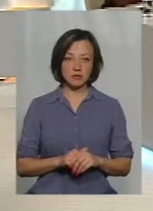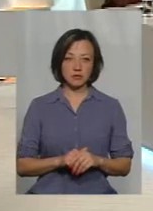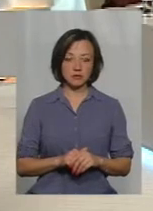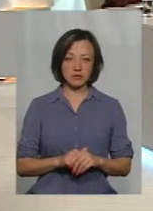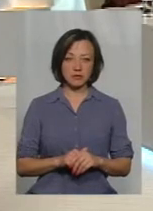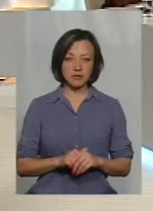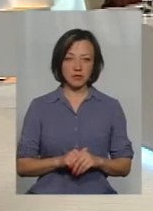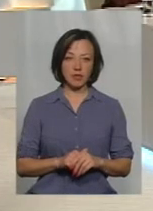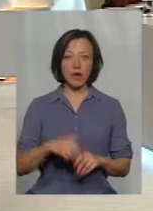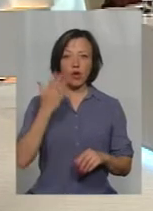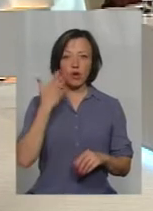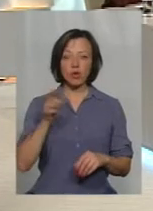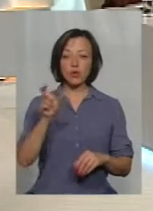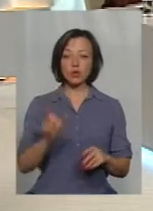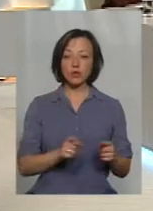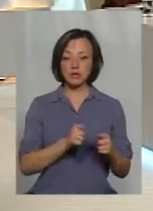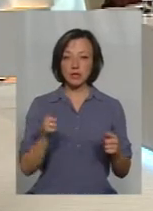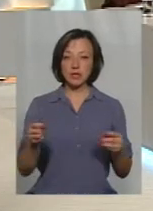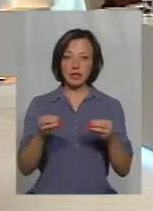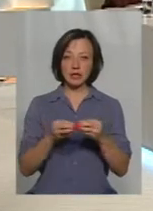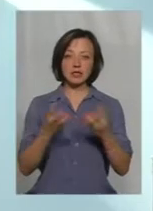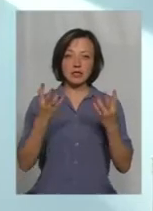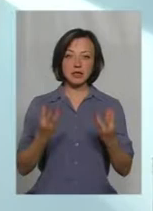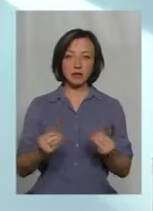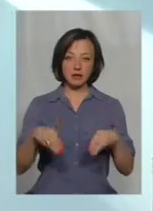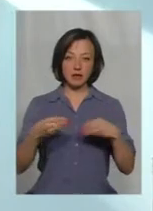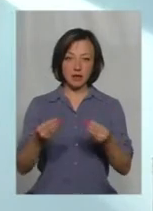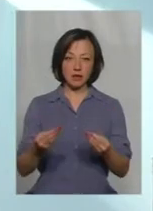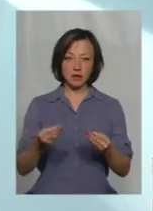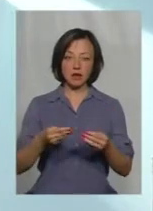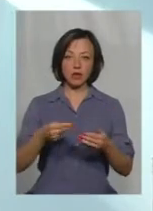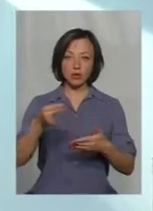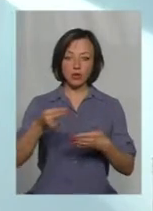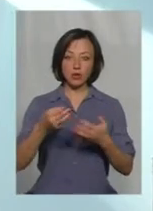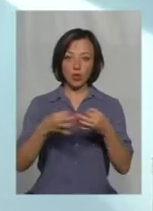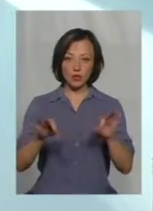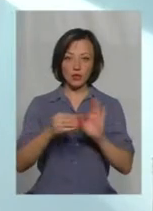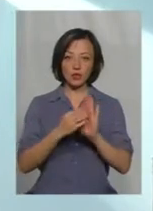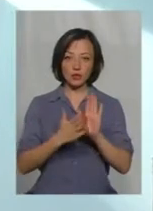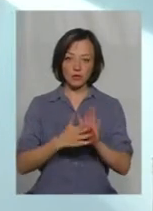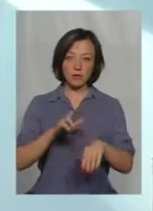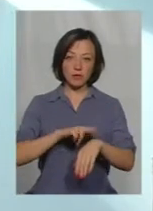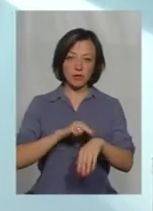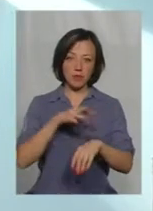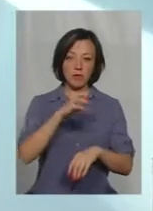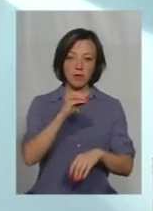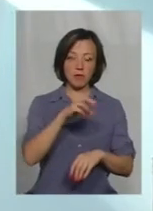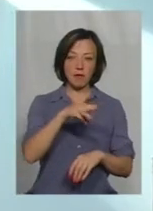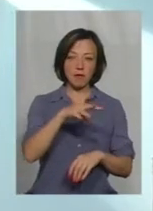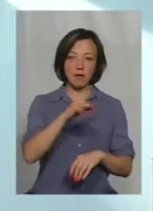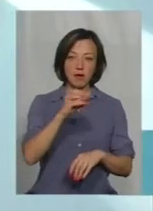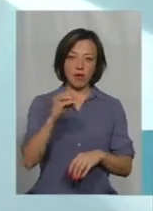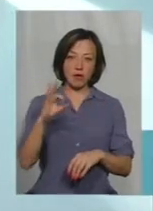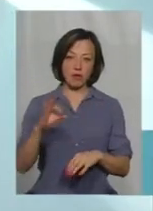Після того, коли людина протягом 10 днів дається після видачі довіз з велереєструю в органах МРАО, і потім